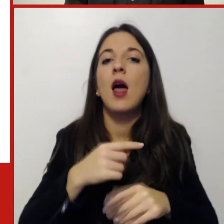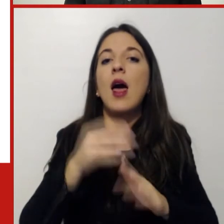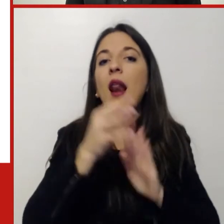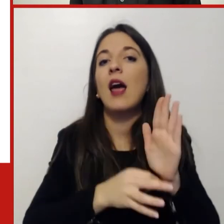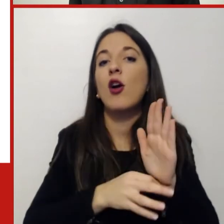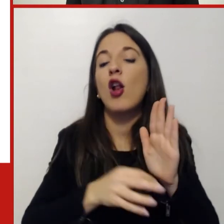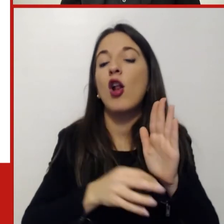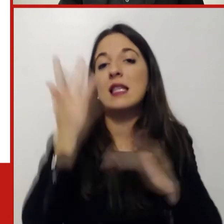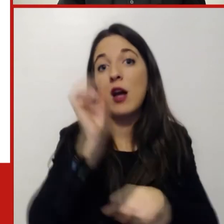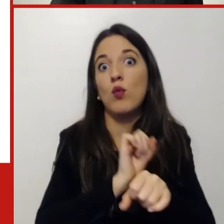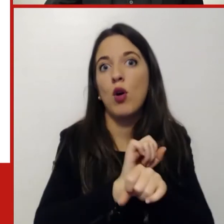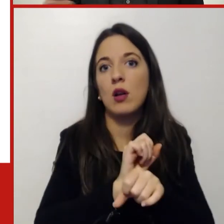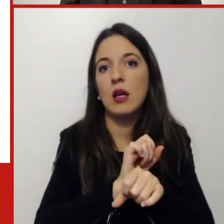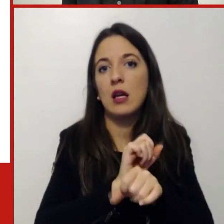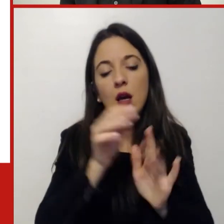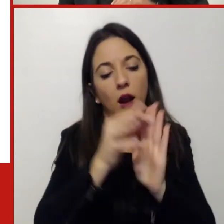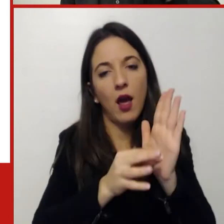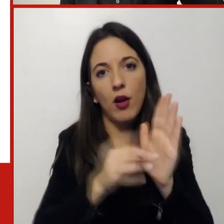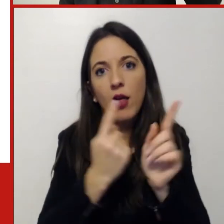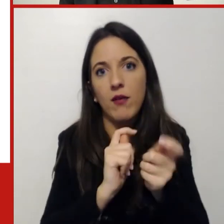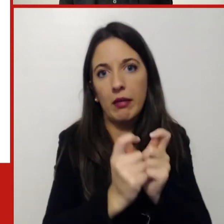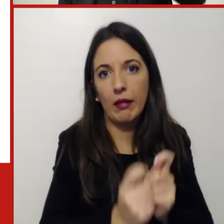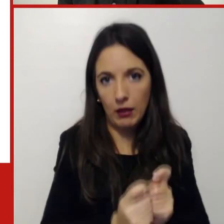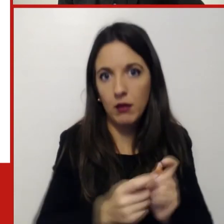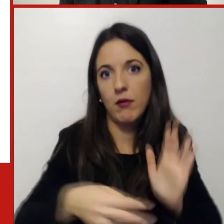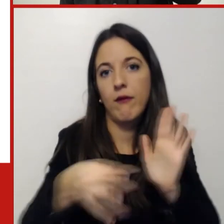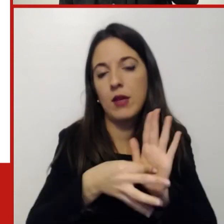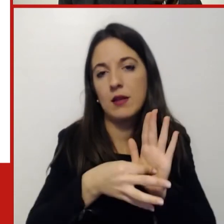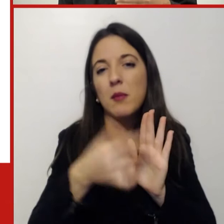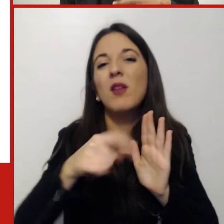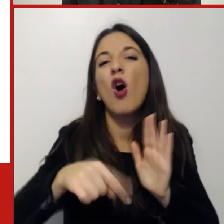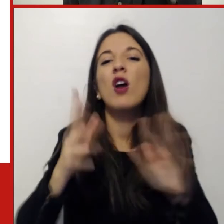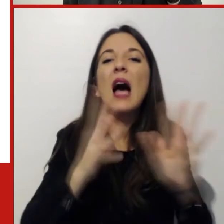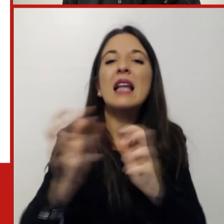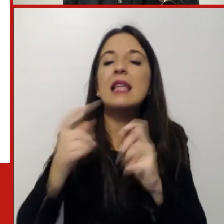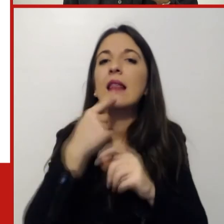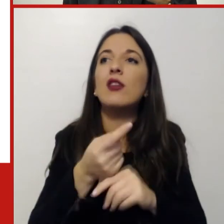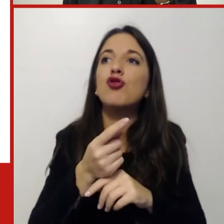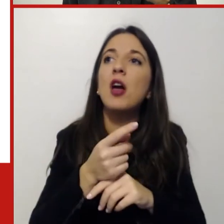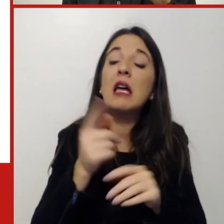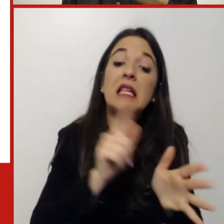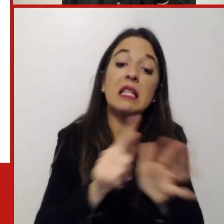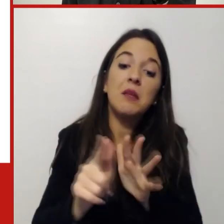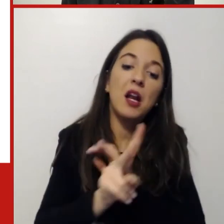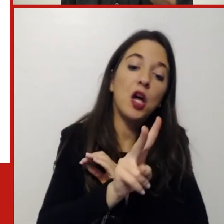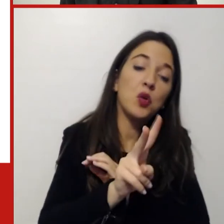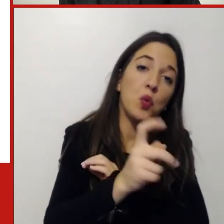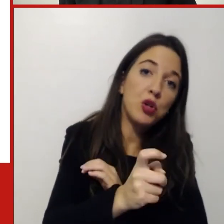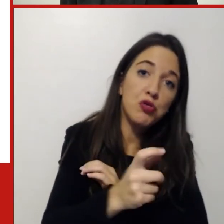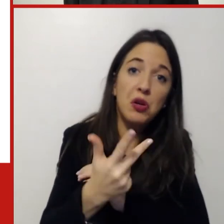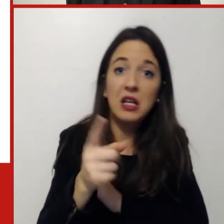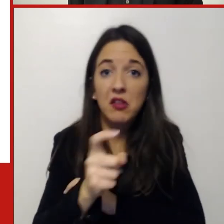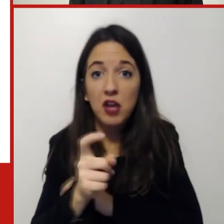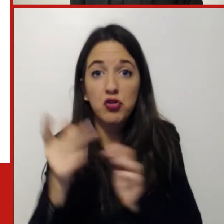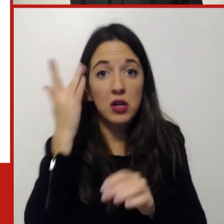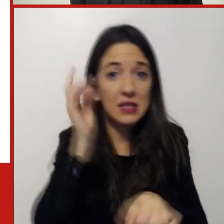aziende in molti casi parlano due giorni tre giorni cercano di dare un quadro alle persone di come sarà fatto questo mondo